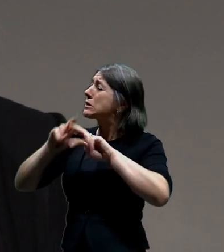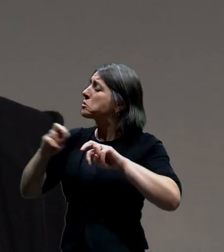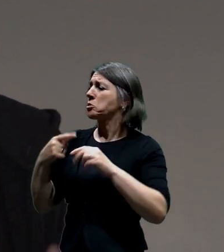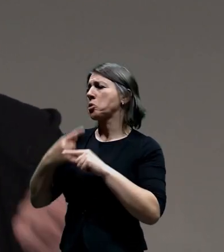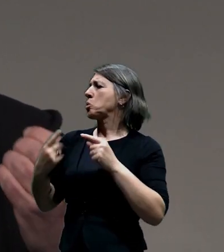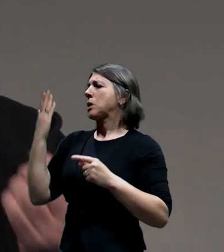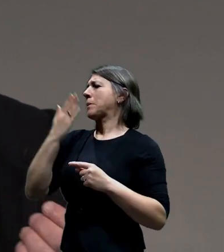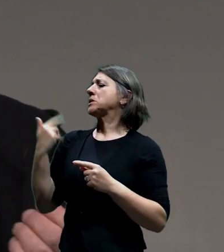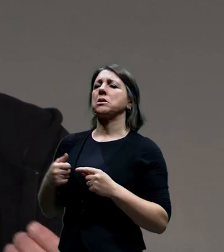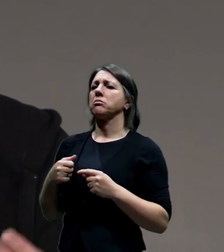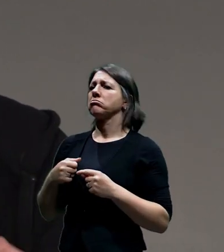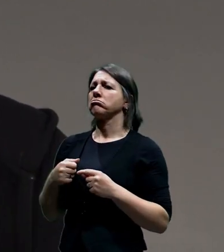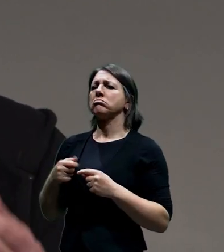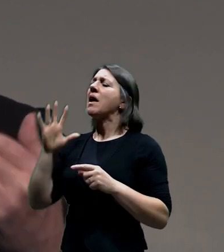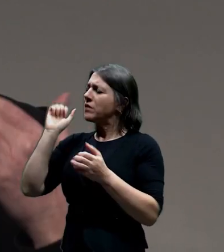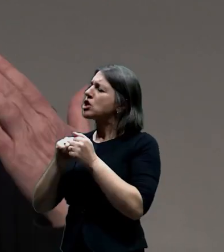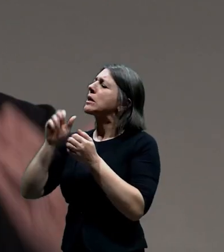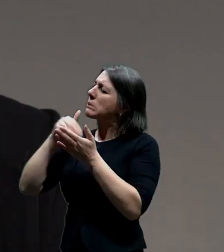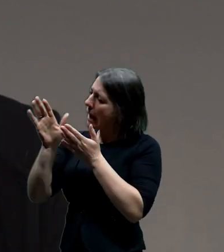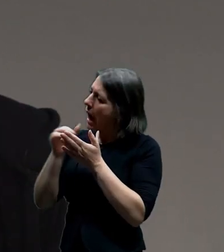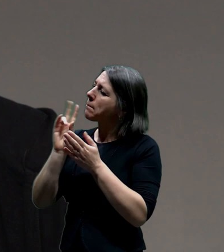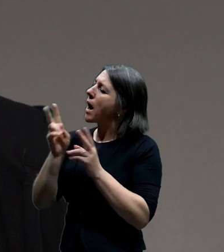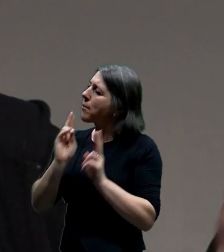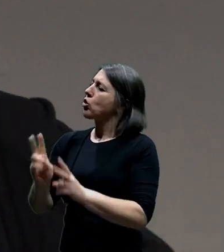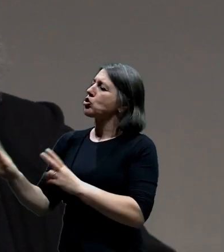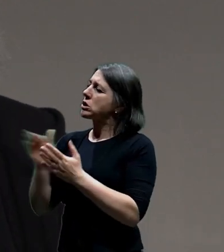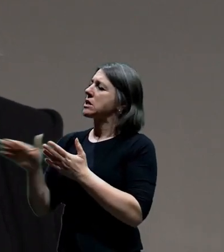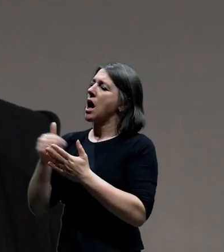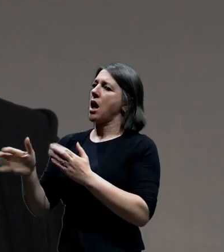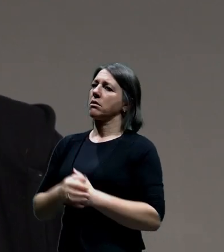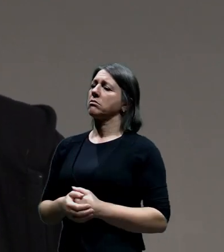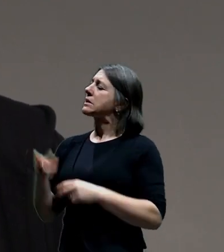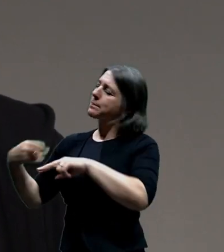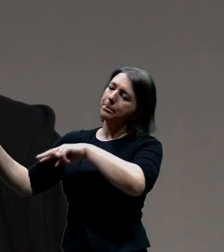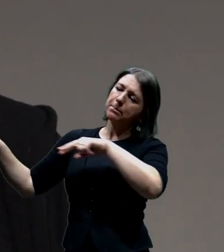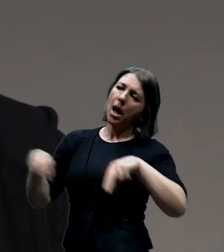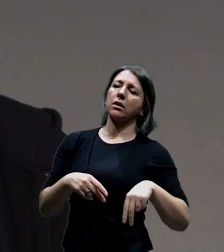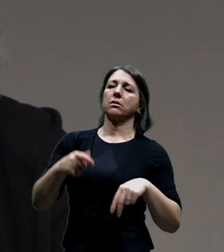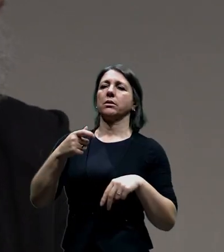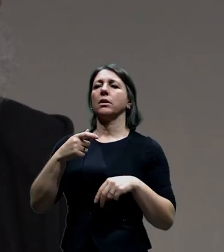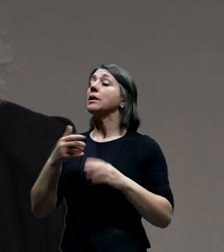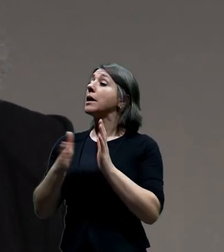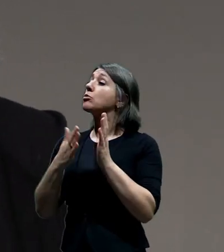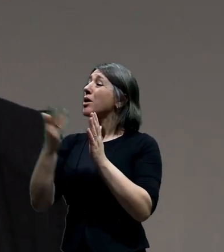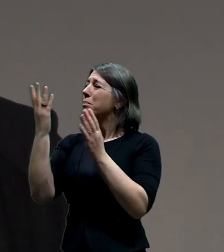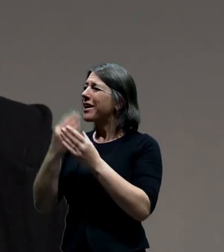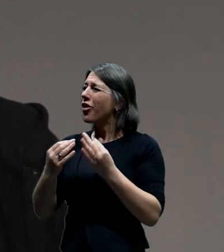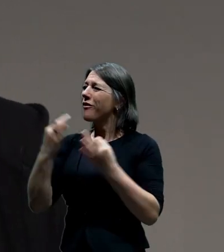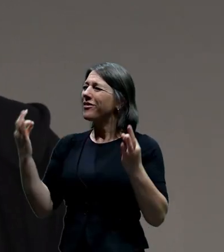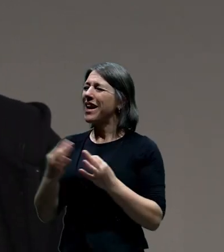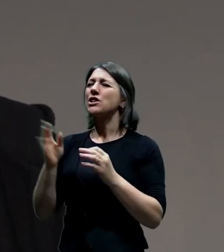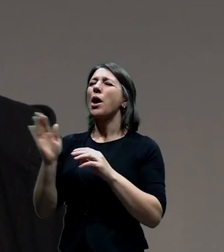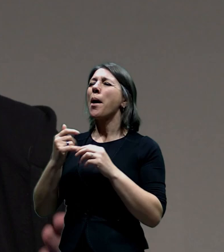do všech těch jako možností. Teď se vracím vlastně znovu k tomu, jak jsem třeba mluvil o ty po Vltavský.